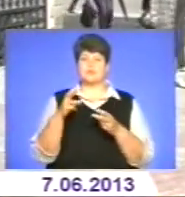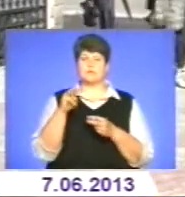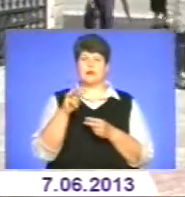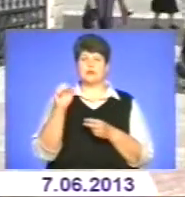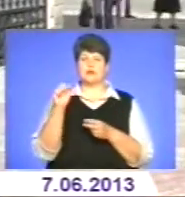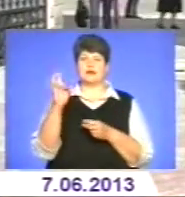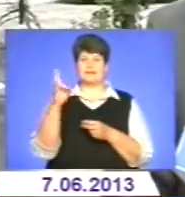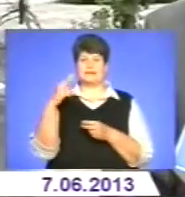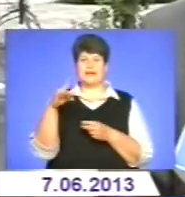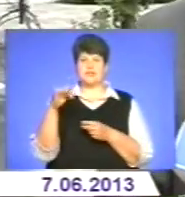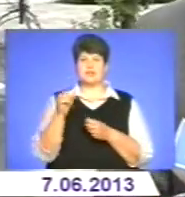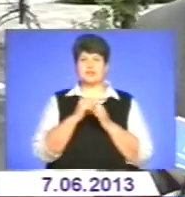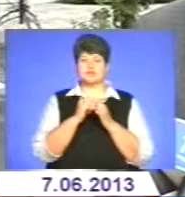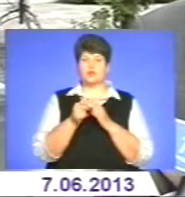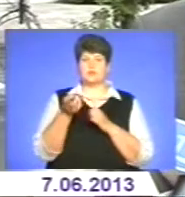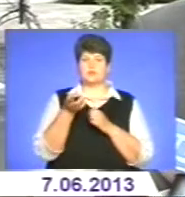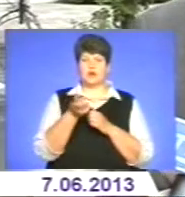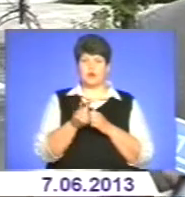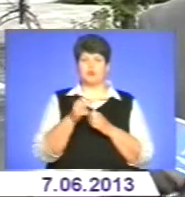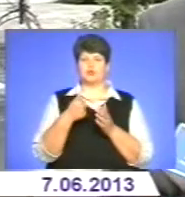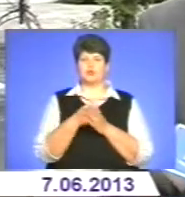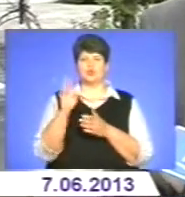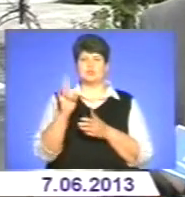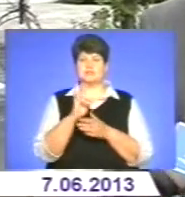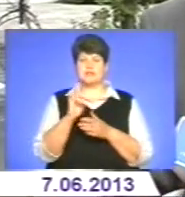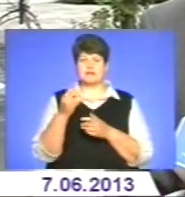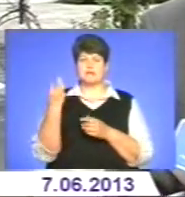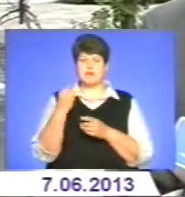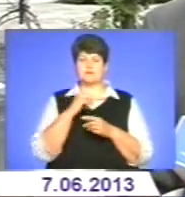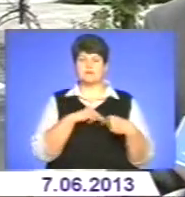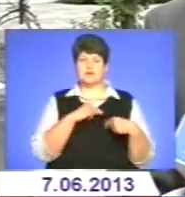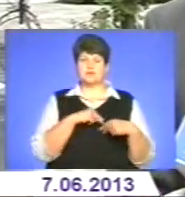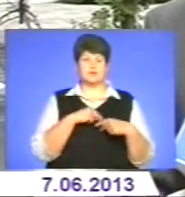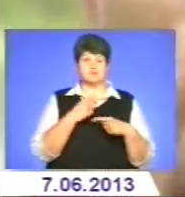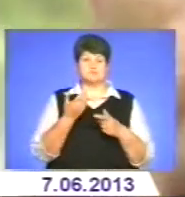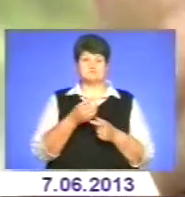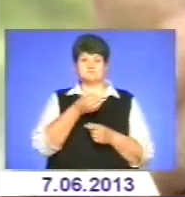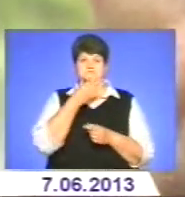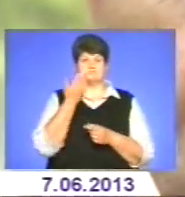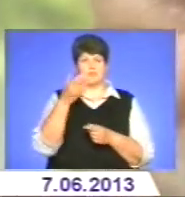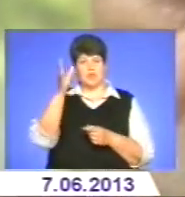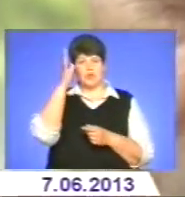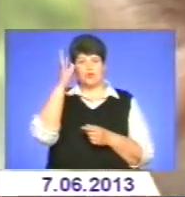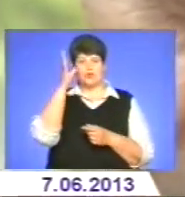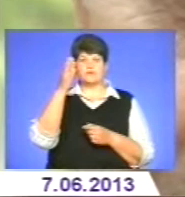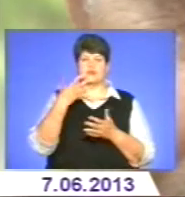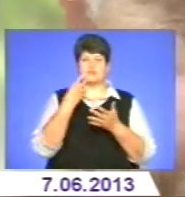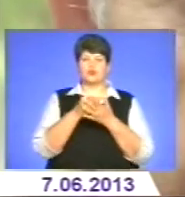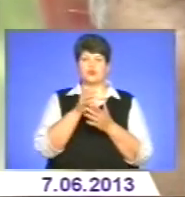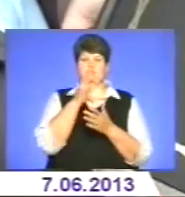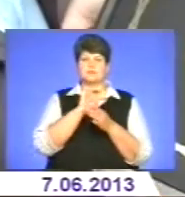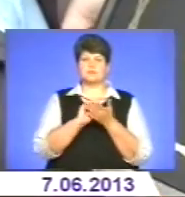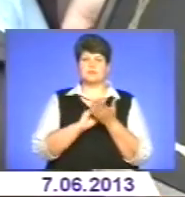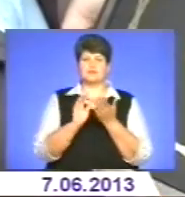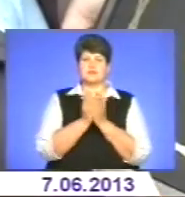до церкви. Цікавиться життям і працями Арсена Річинського. Захоплюється ним як науковцем, який свого часу видав книжку